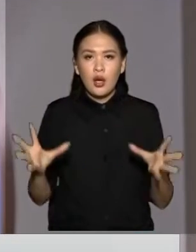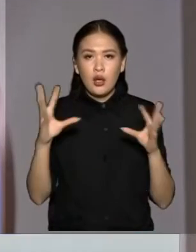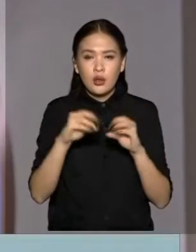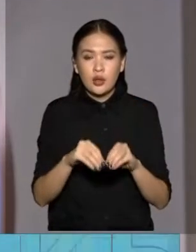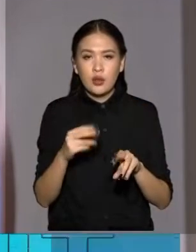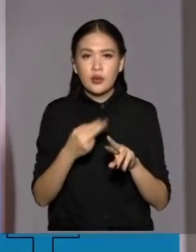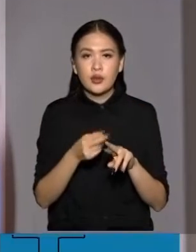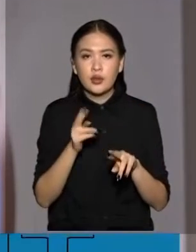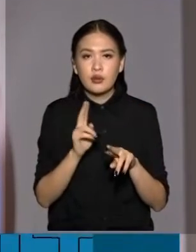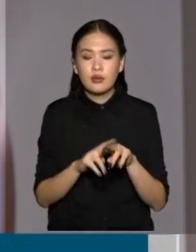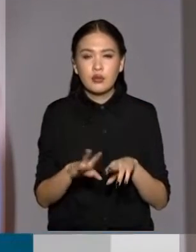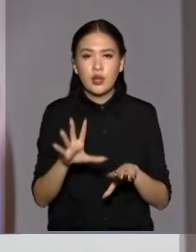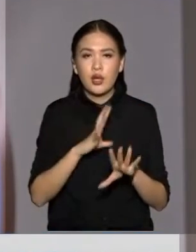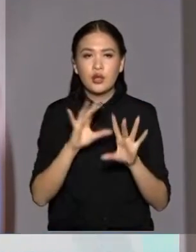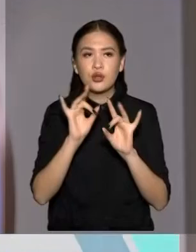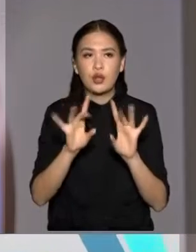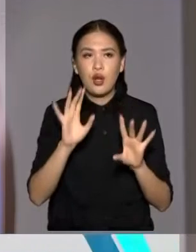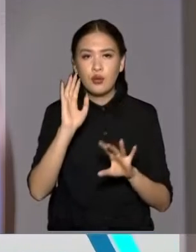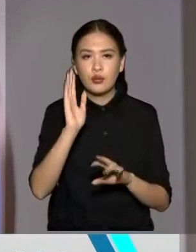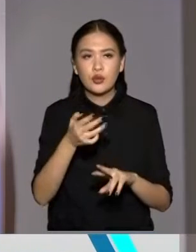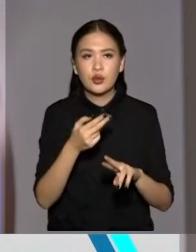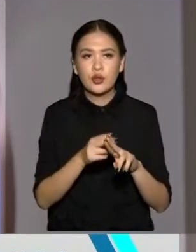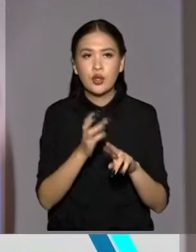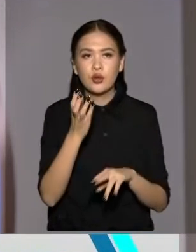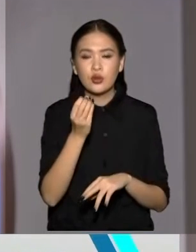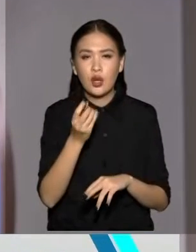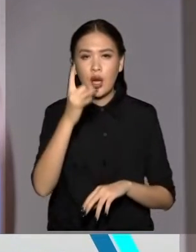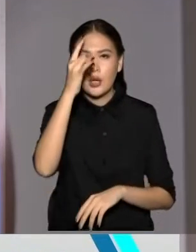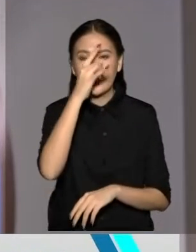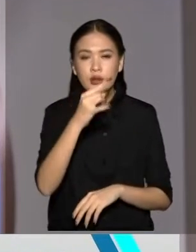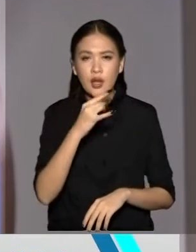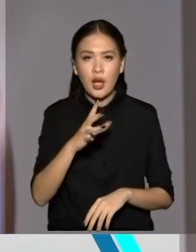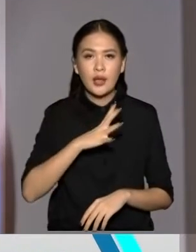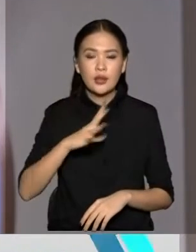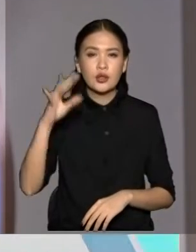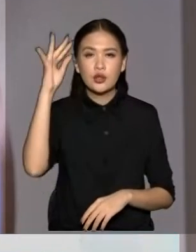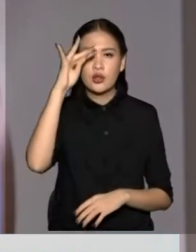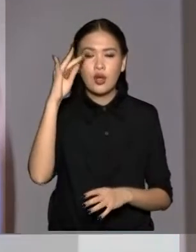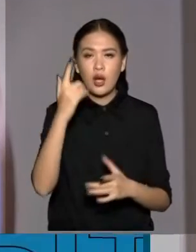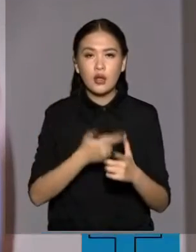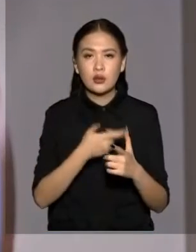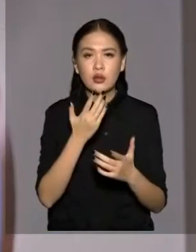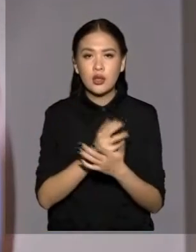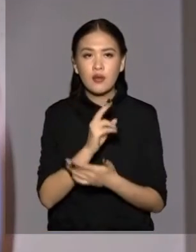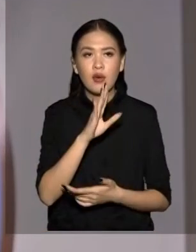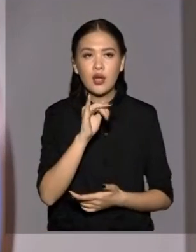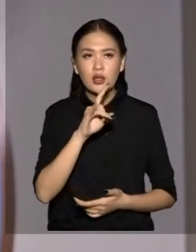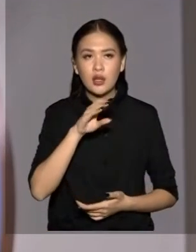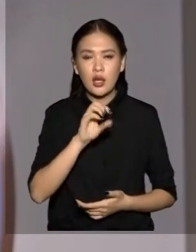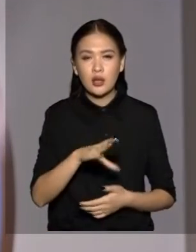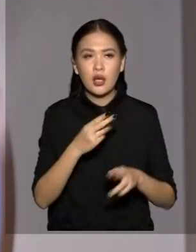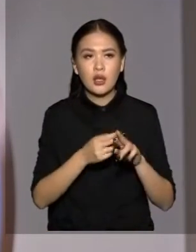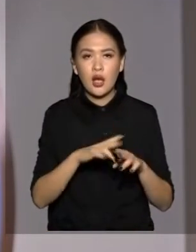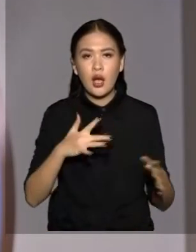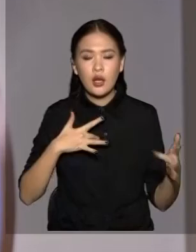пысықтайтын боламыз. Сенеде Қазақстанның тарихи аты бар квартет ғазия жығану атындағы